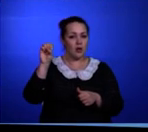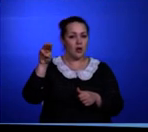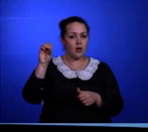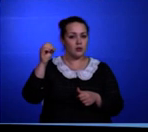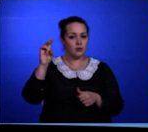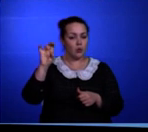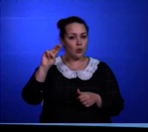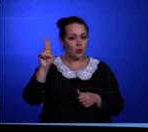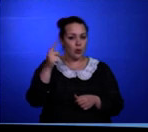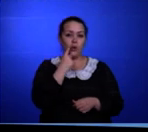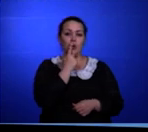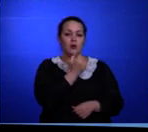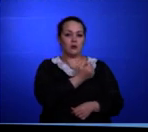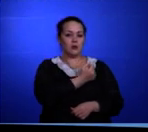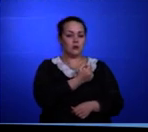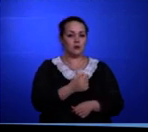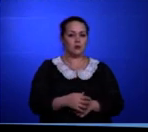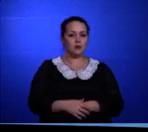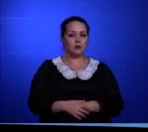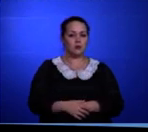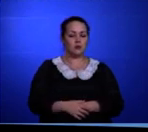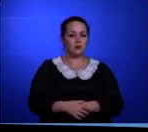биографию Чингиза Айтматова.